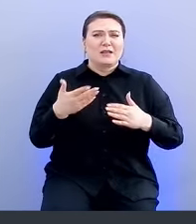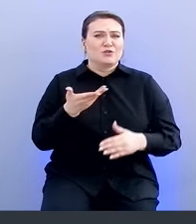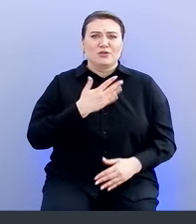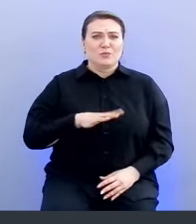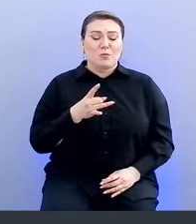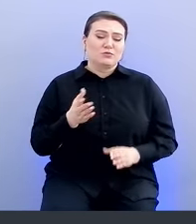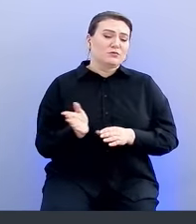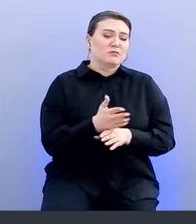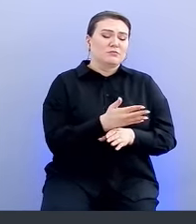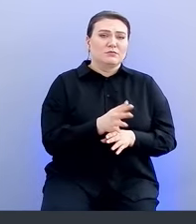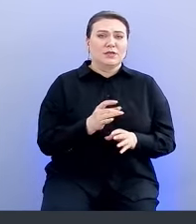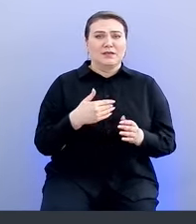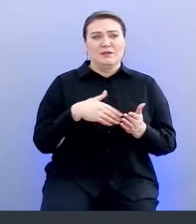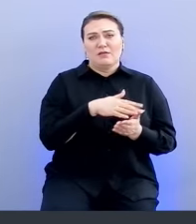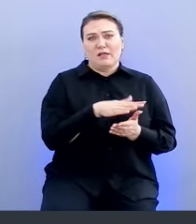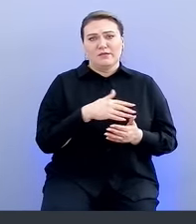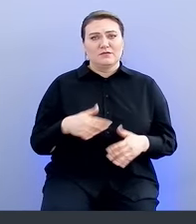сразу просто отмести, отклонить.